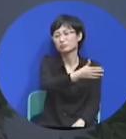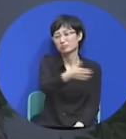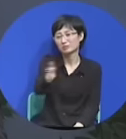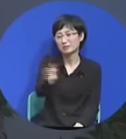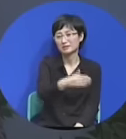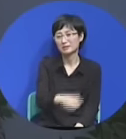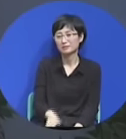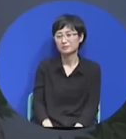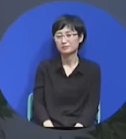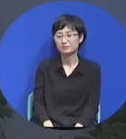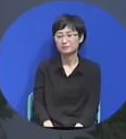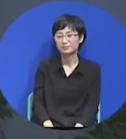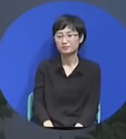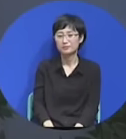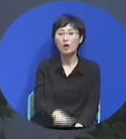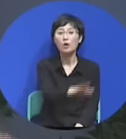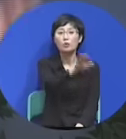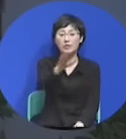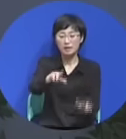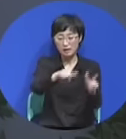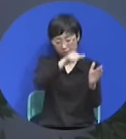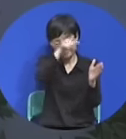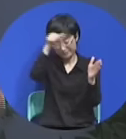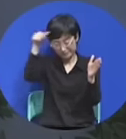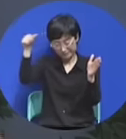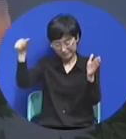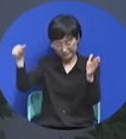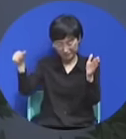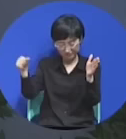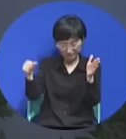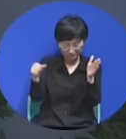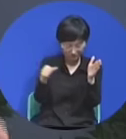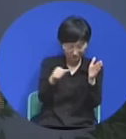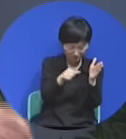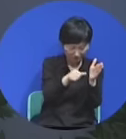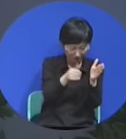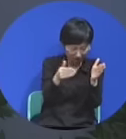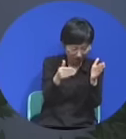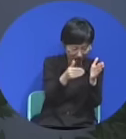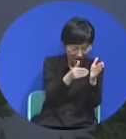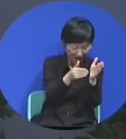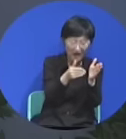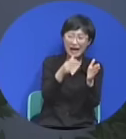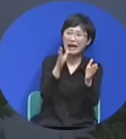우리 인생은 살 때는 모릅니다 살고 난 뒤에 하나님이 나를 다 인도 하셨구나